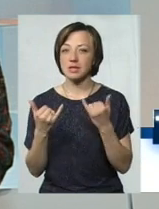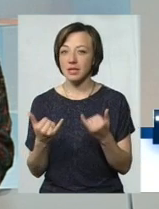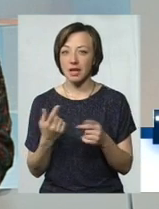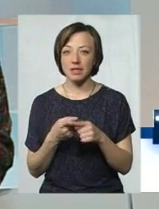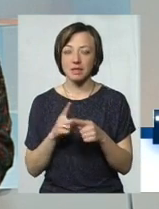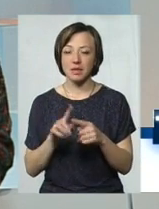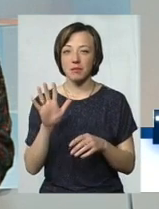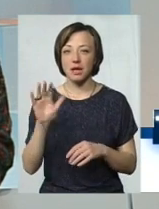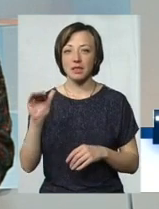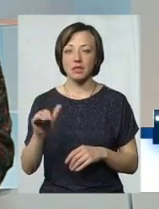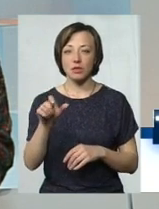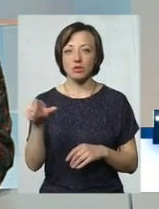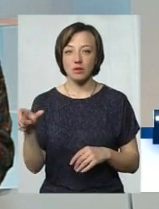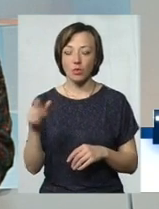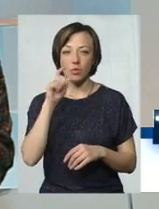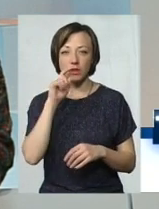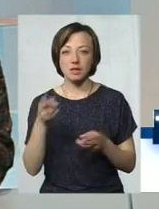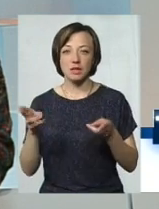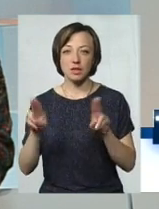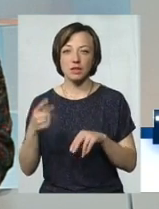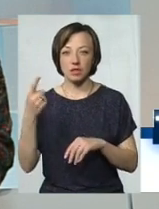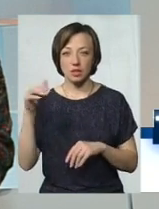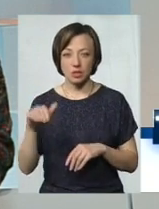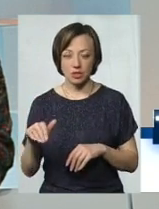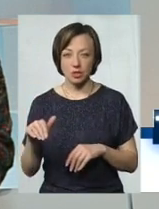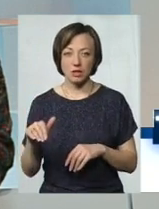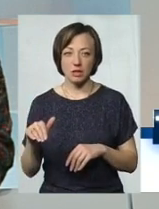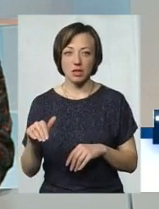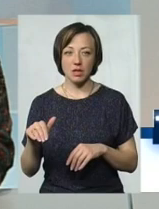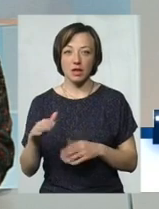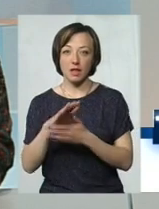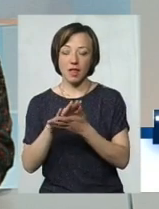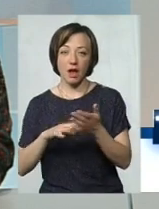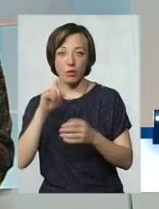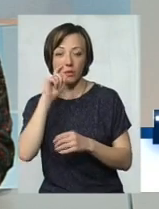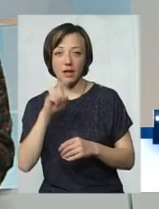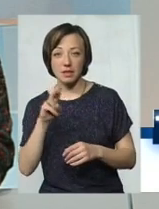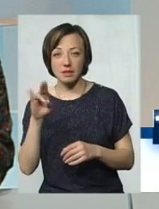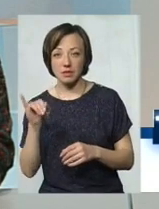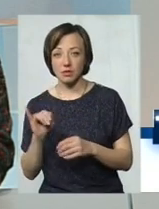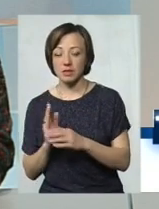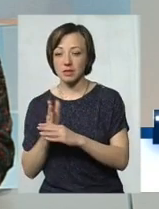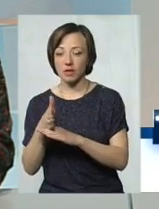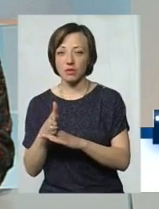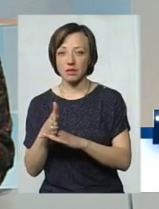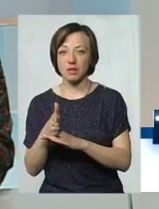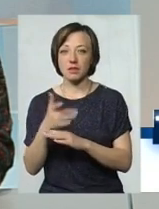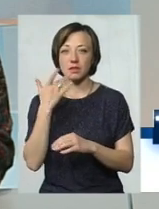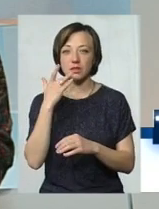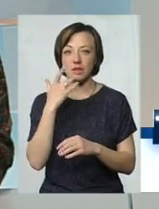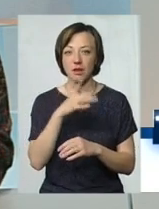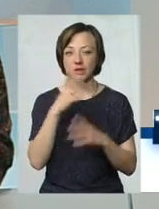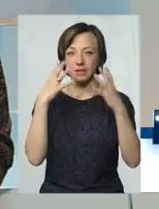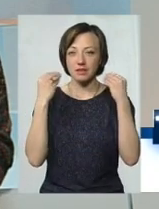цих 5 тисяч чоловік, з них українців залишилось тисяча. Тобто вони далі українці, але вони заходять, хтось з США зайшов, хтось з